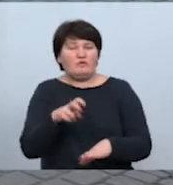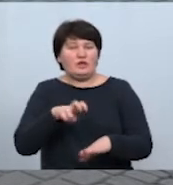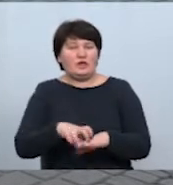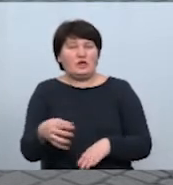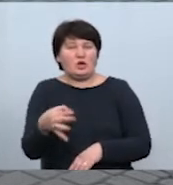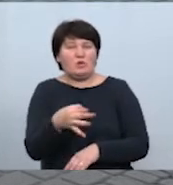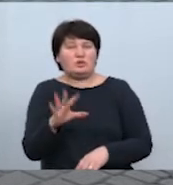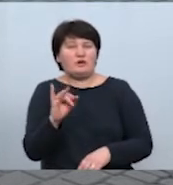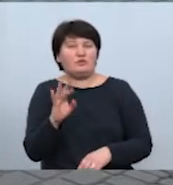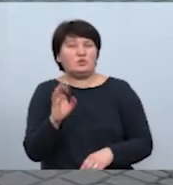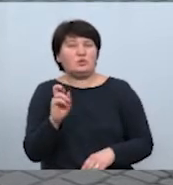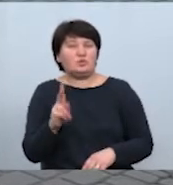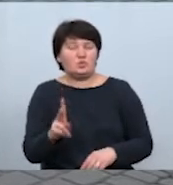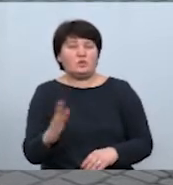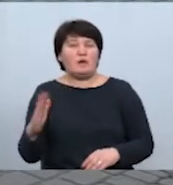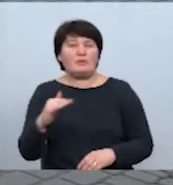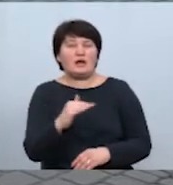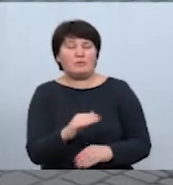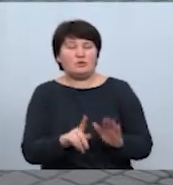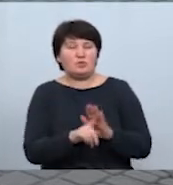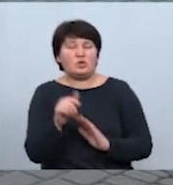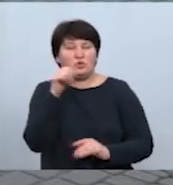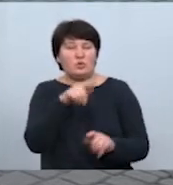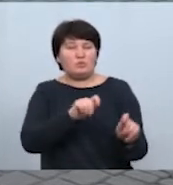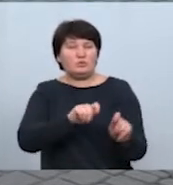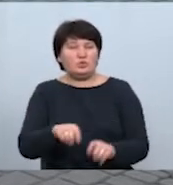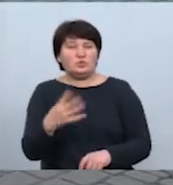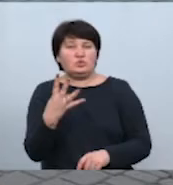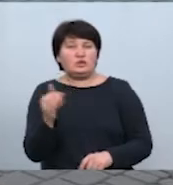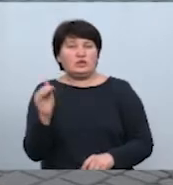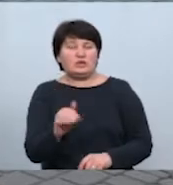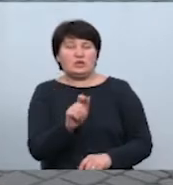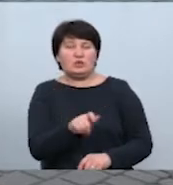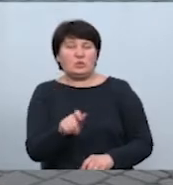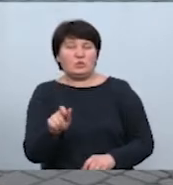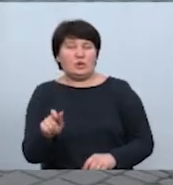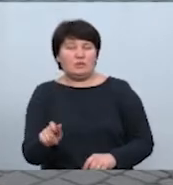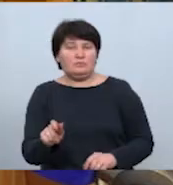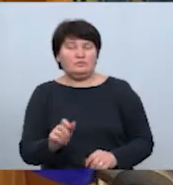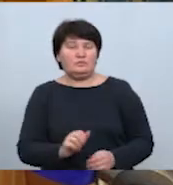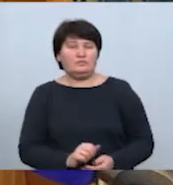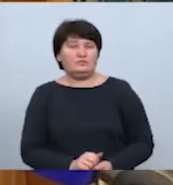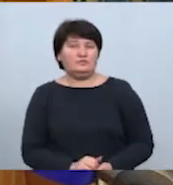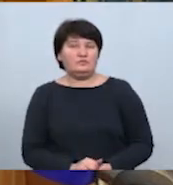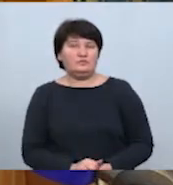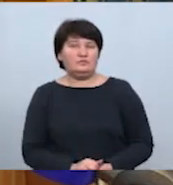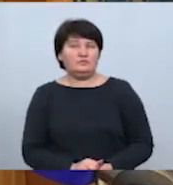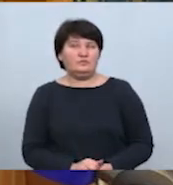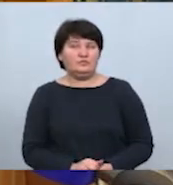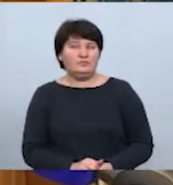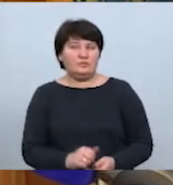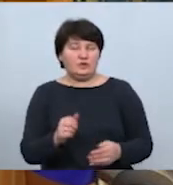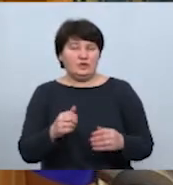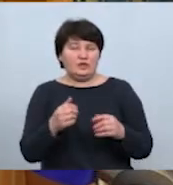санітарний лікар області Руслан Савчук. Загалом на Прикарпатті від початку року прибуло понад 4 тисячі людей. Близько 270 осіб вже